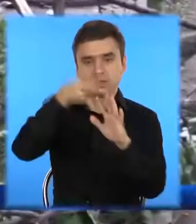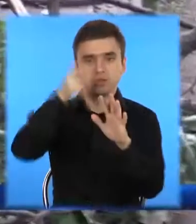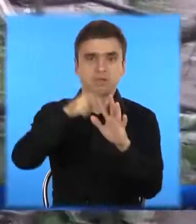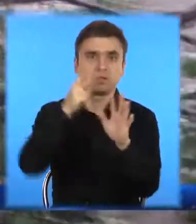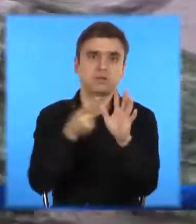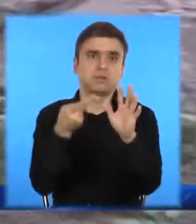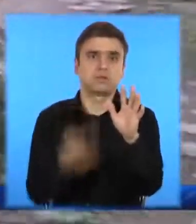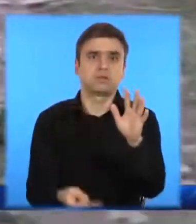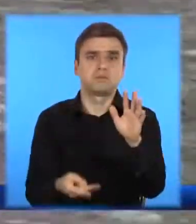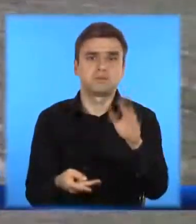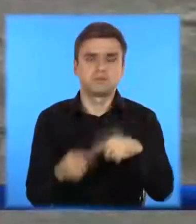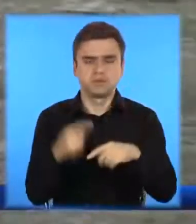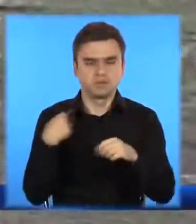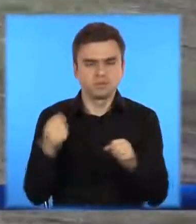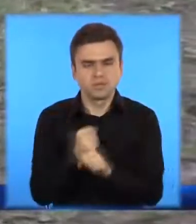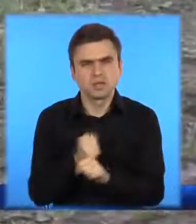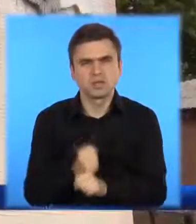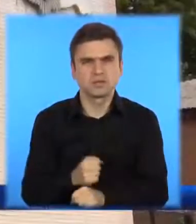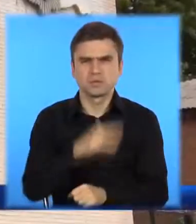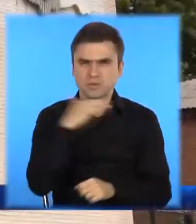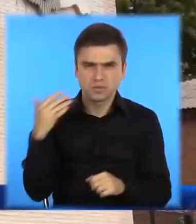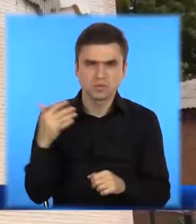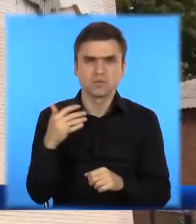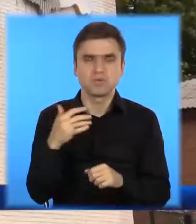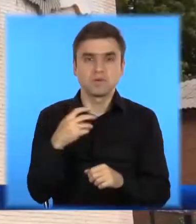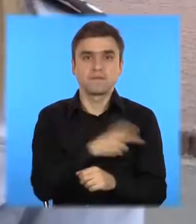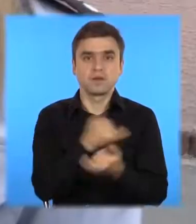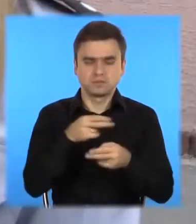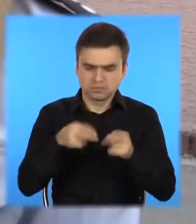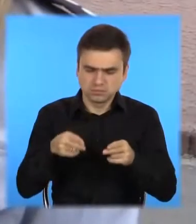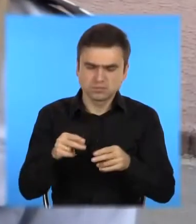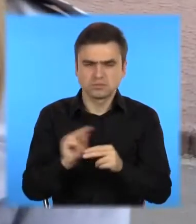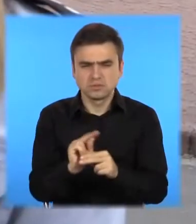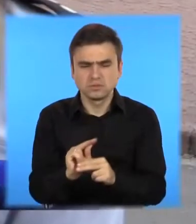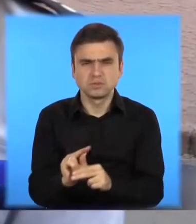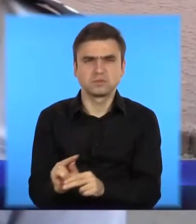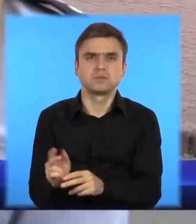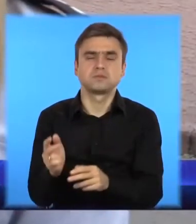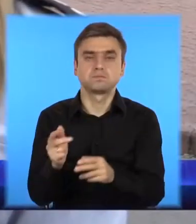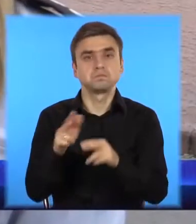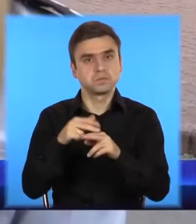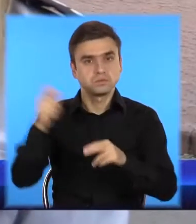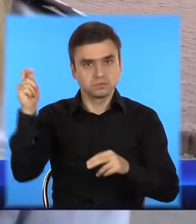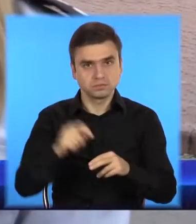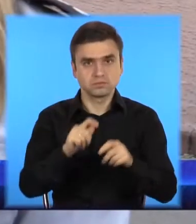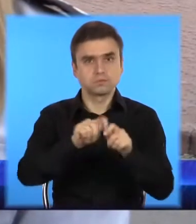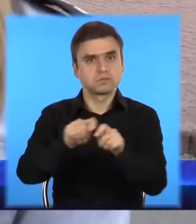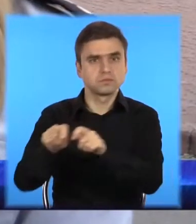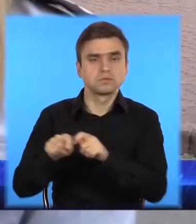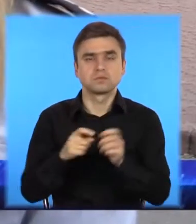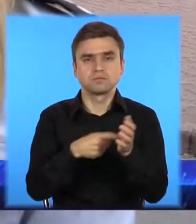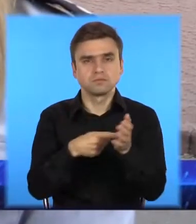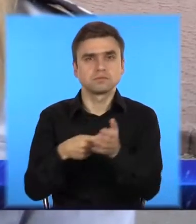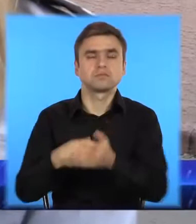Зараз постраждалого лікують, а справою займаються у поліції. 7 жовтня 2017 року о 5 години